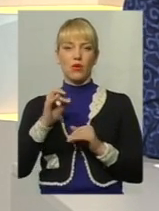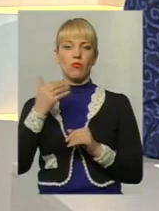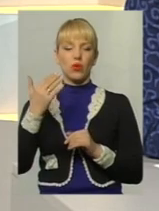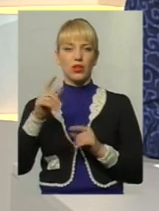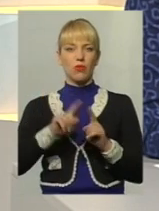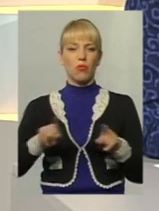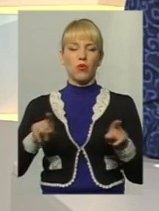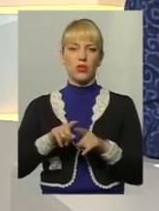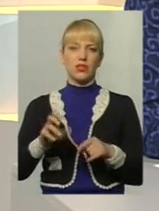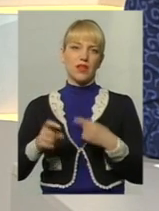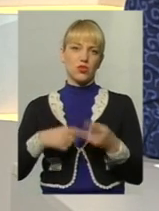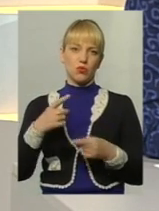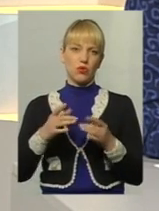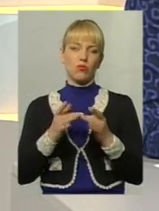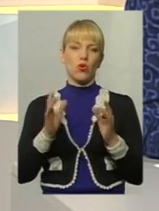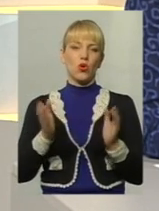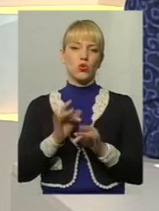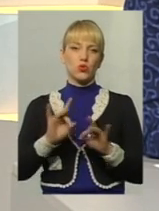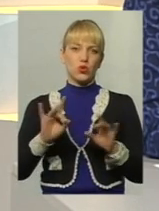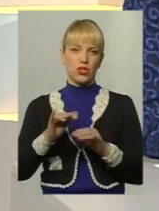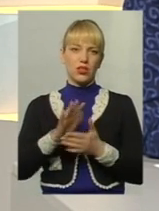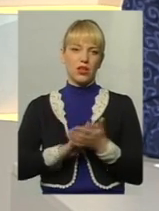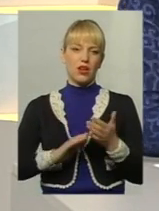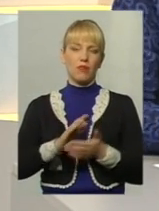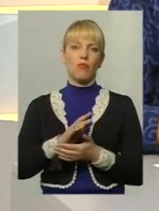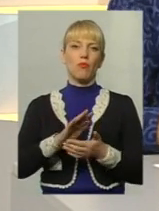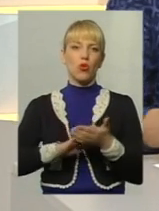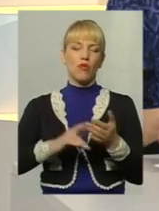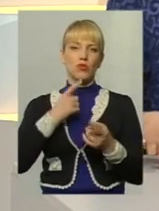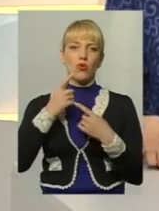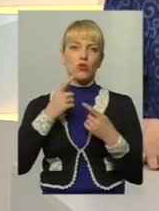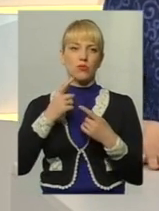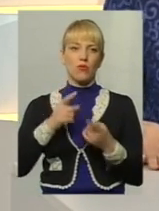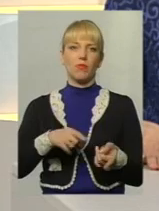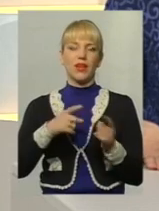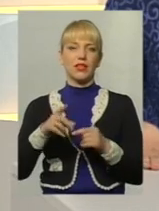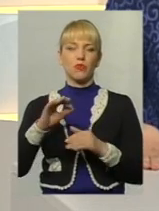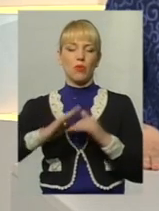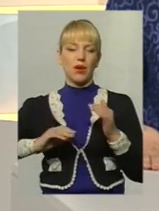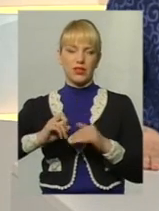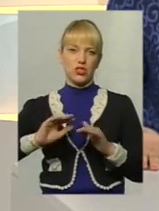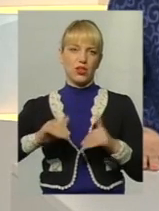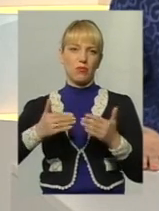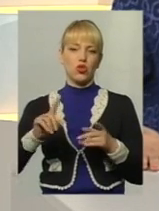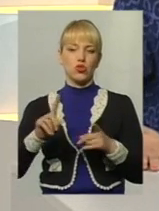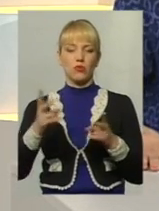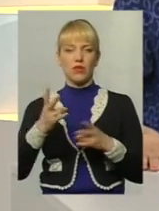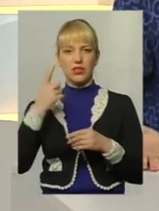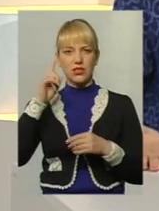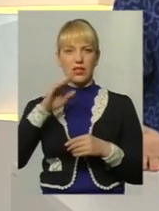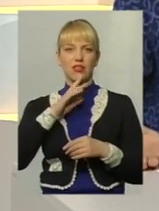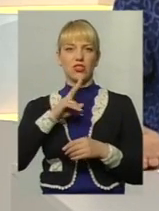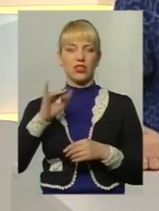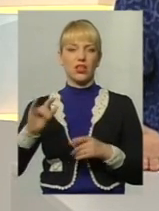популяризацію в наступному сюжеті, і далі ми продовжимо розмову, власне, вже перейдемо до практичних порад. Що мають знати